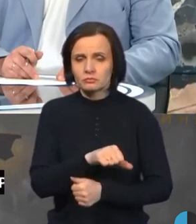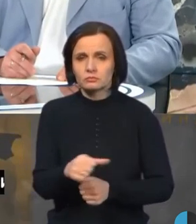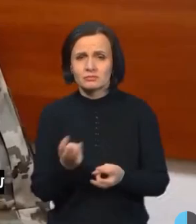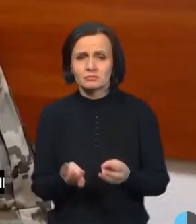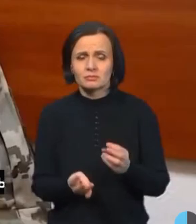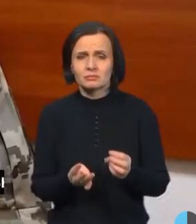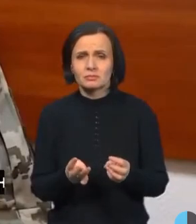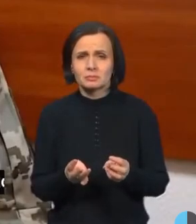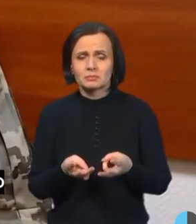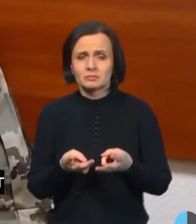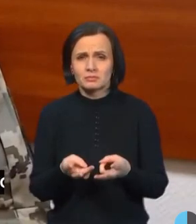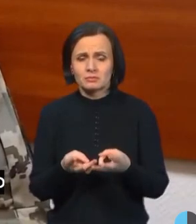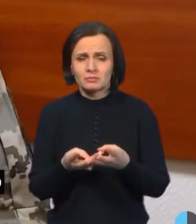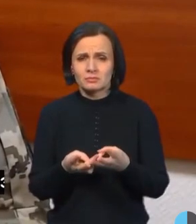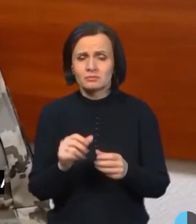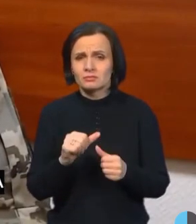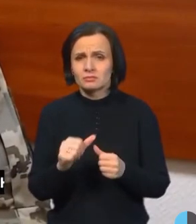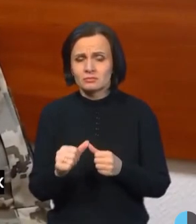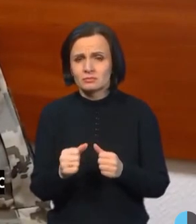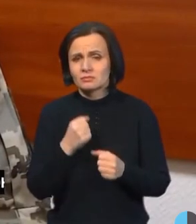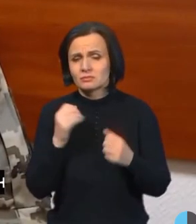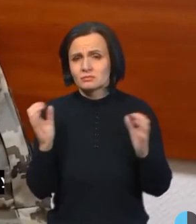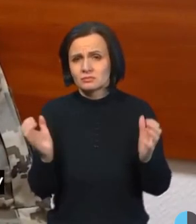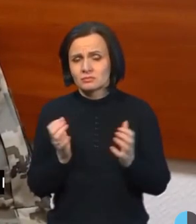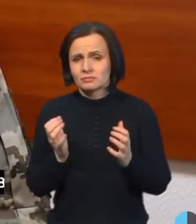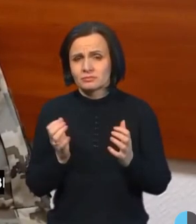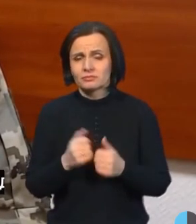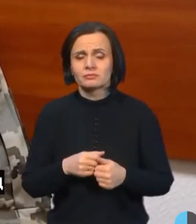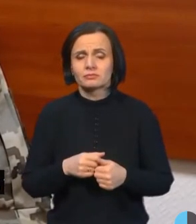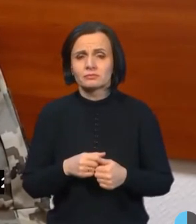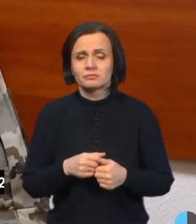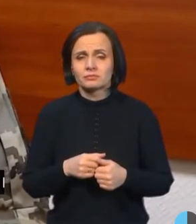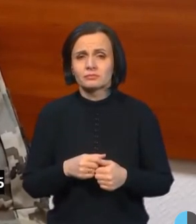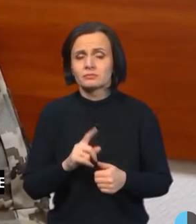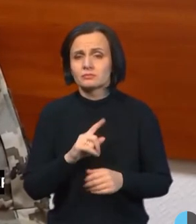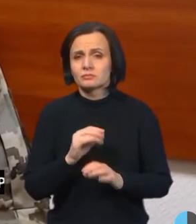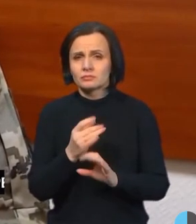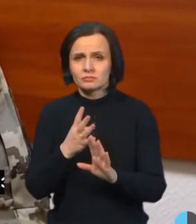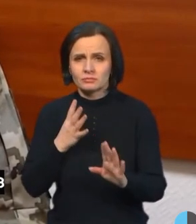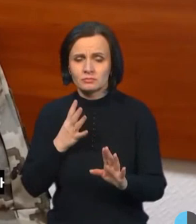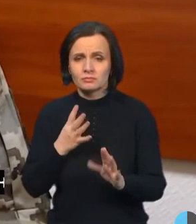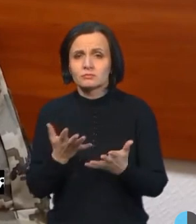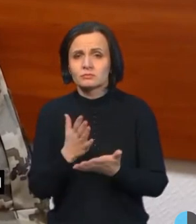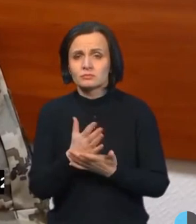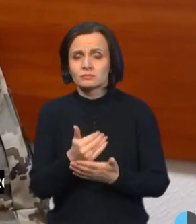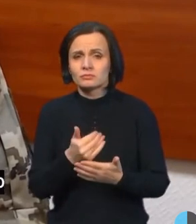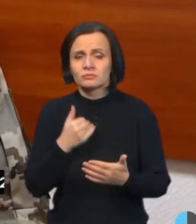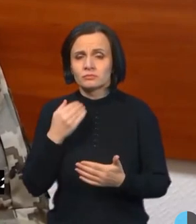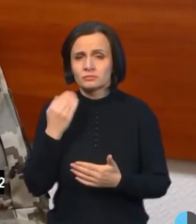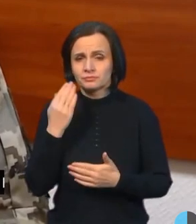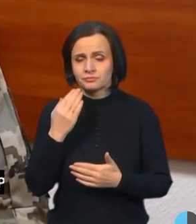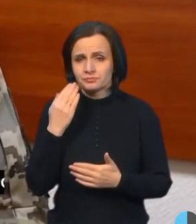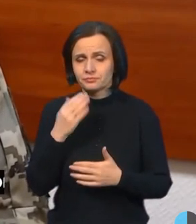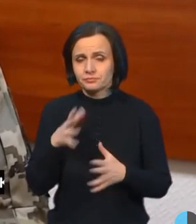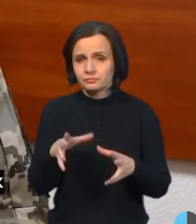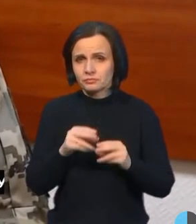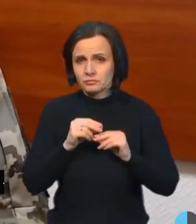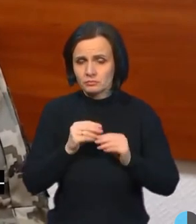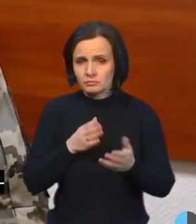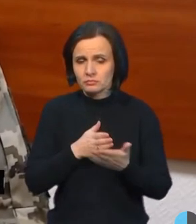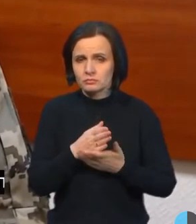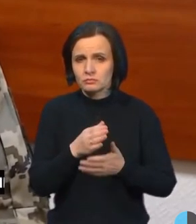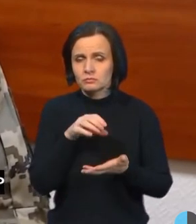Ліснік. До черг, за інформацією, яку ми маємо від румунських колег, на напрямку пункту пропуску